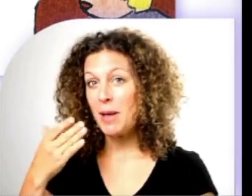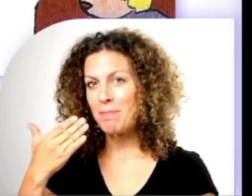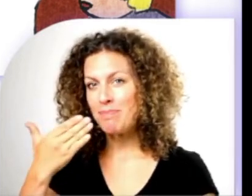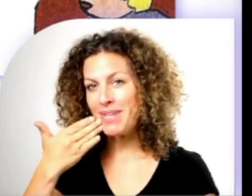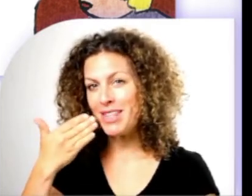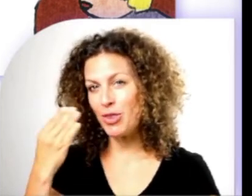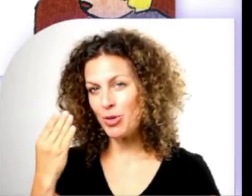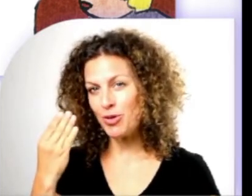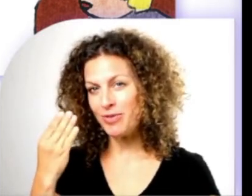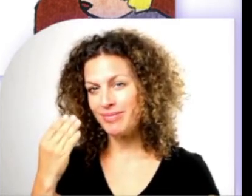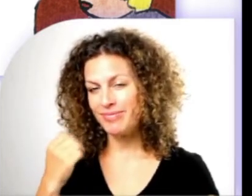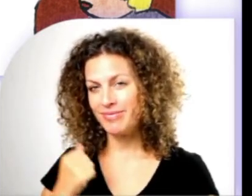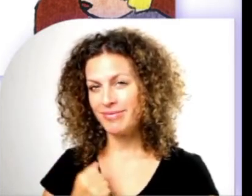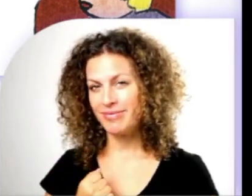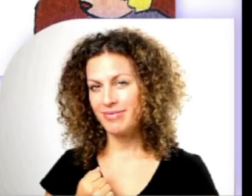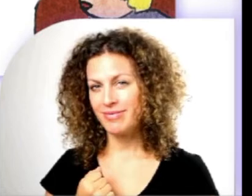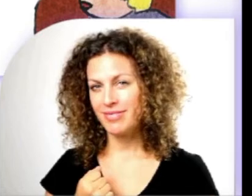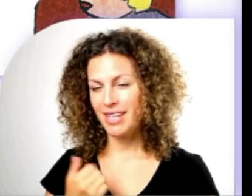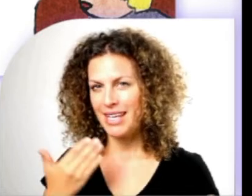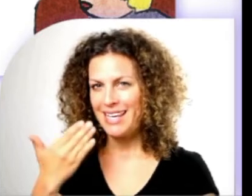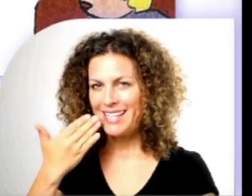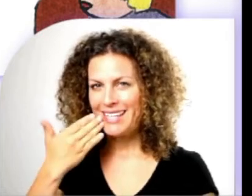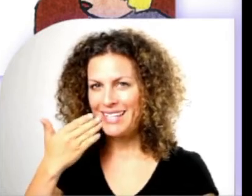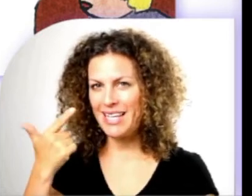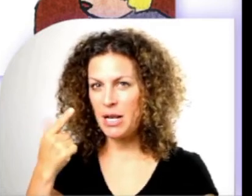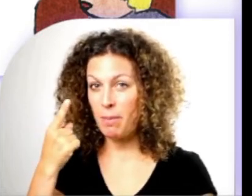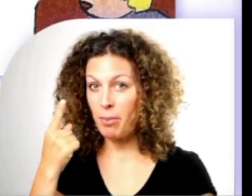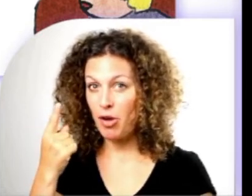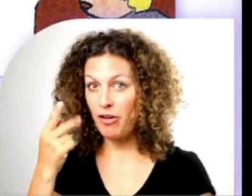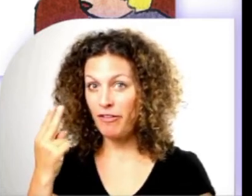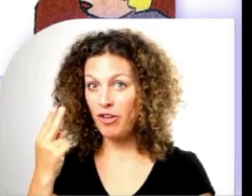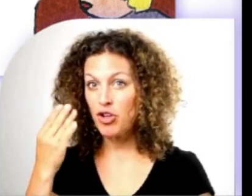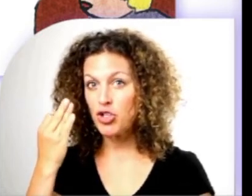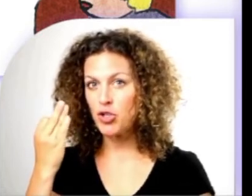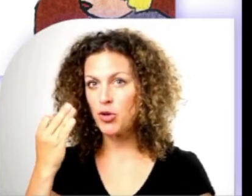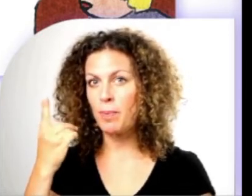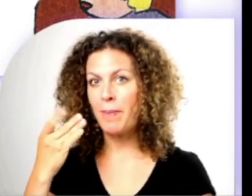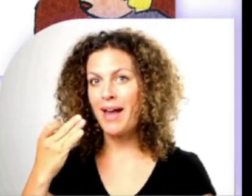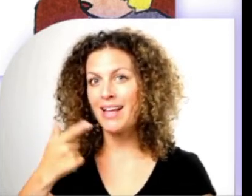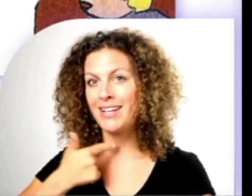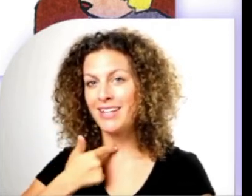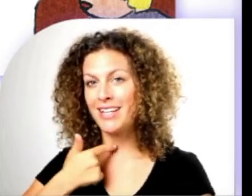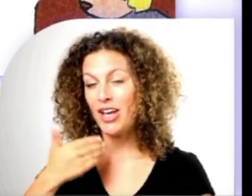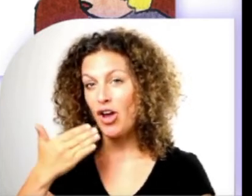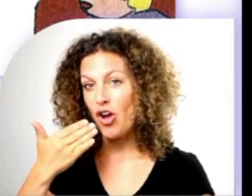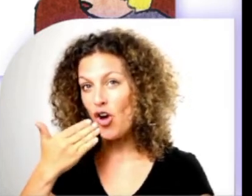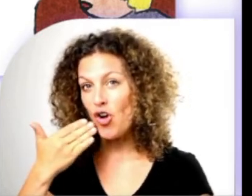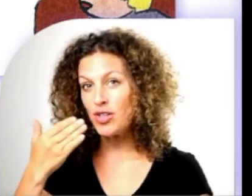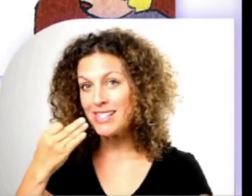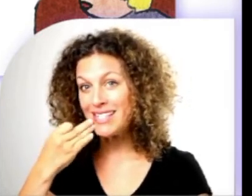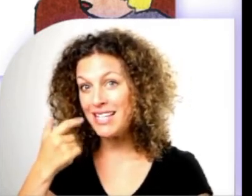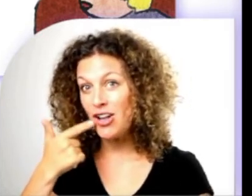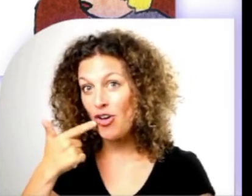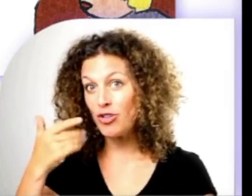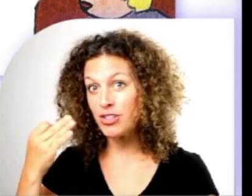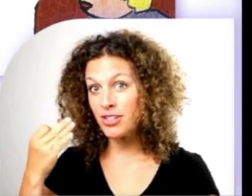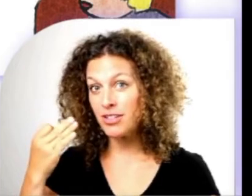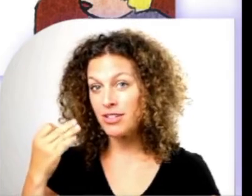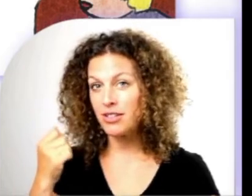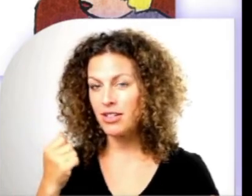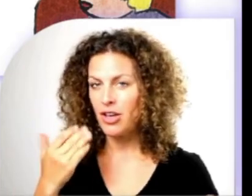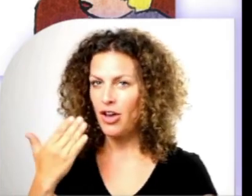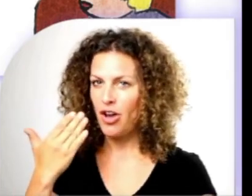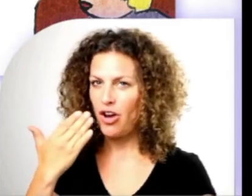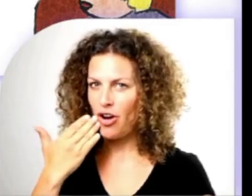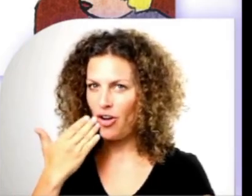Minot. Ils peuvent se parler en silence,